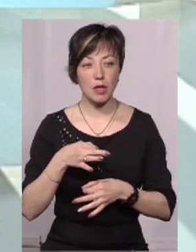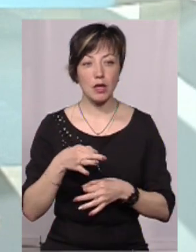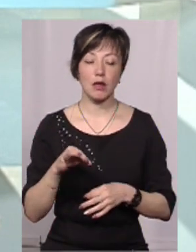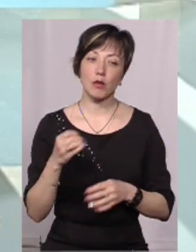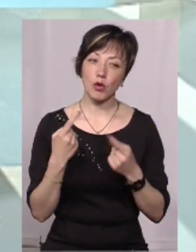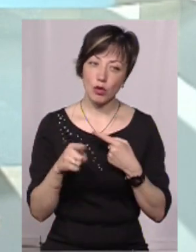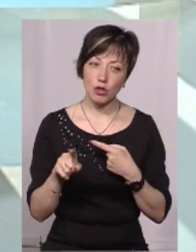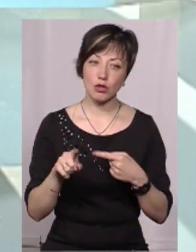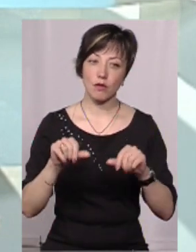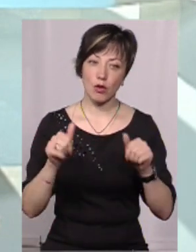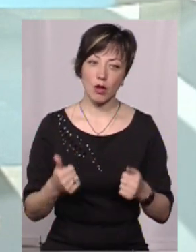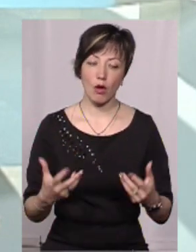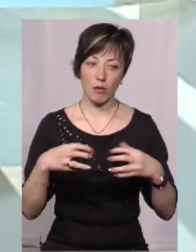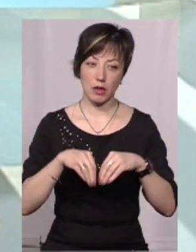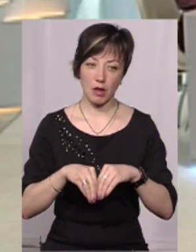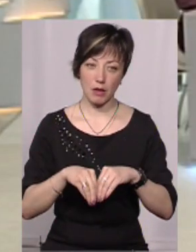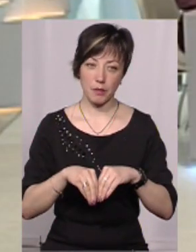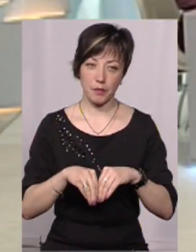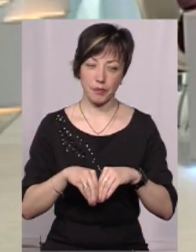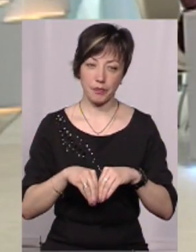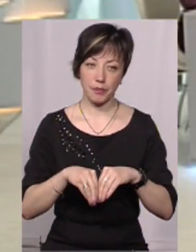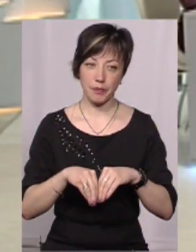про другий формат об'єднання.